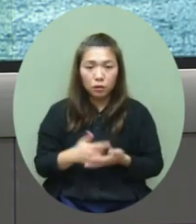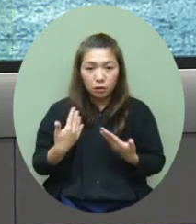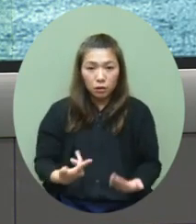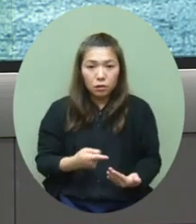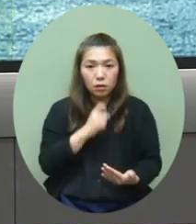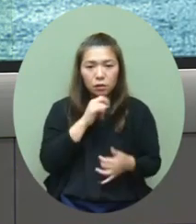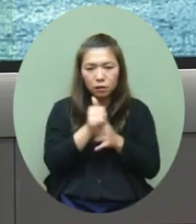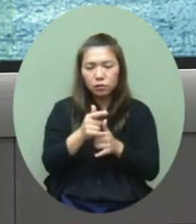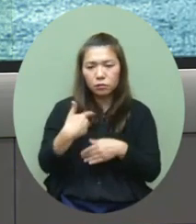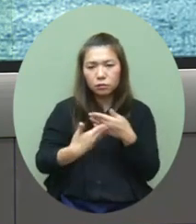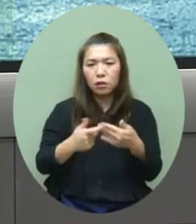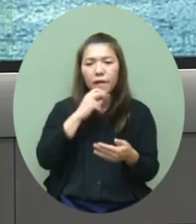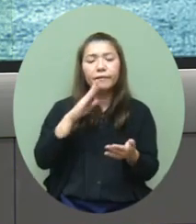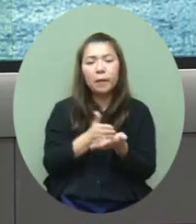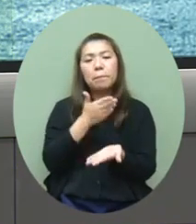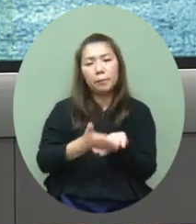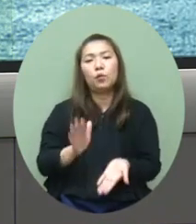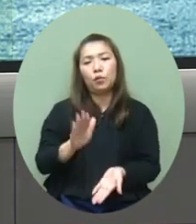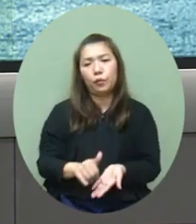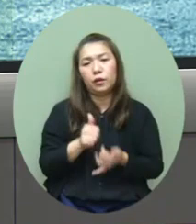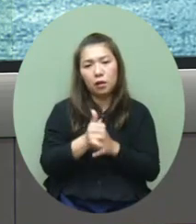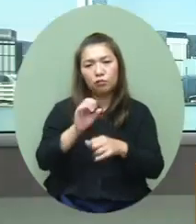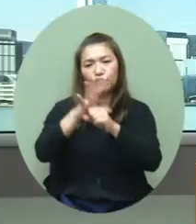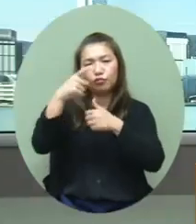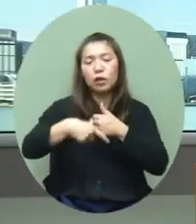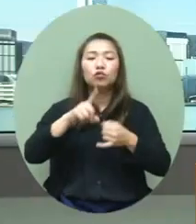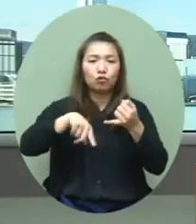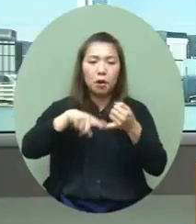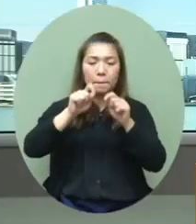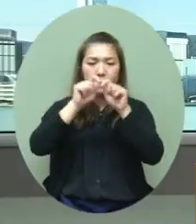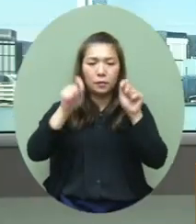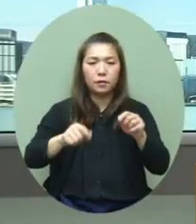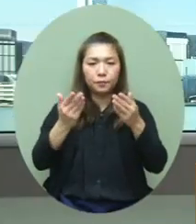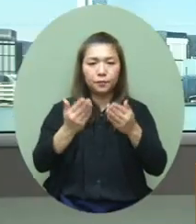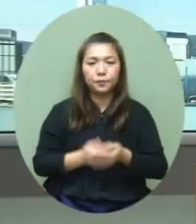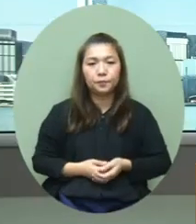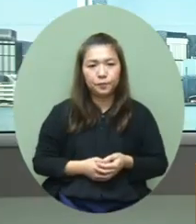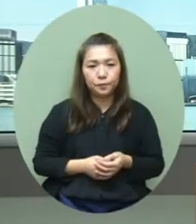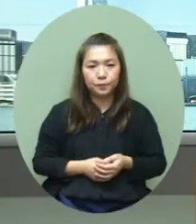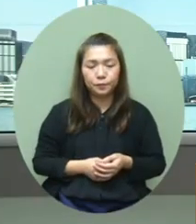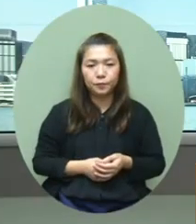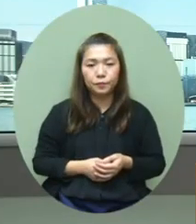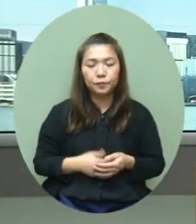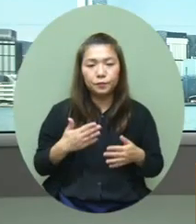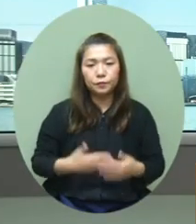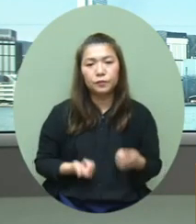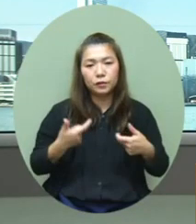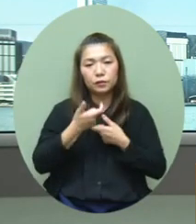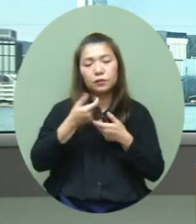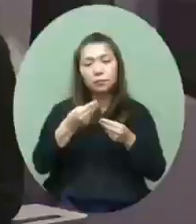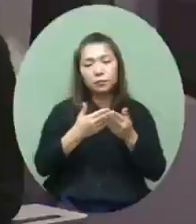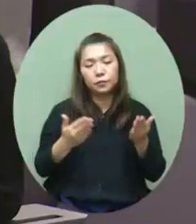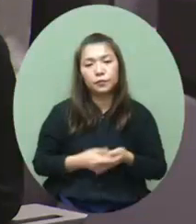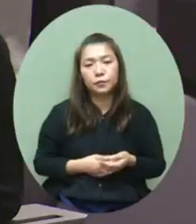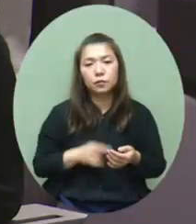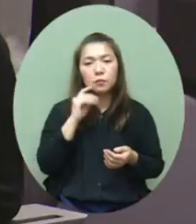隨著情況有所分別我們問最後一題 這位女士你好 經濟一部想